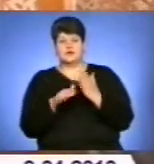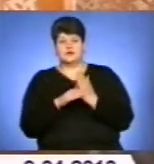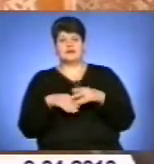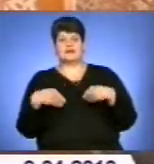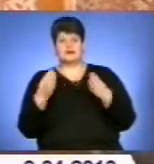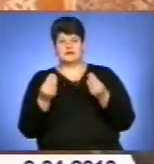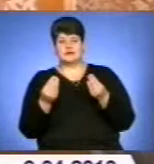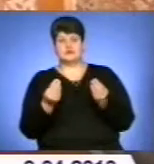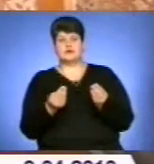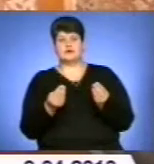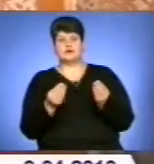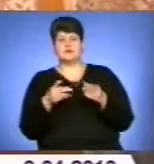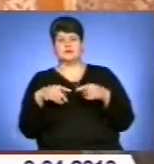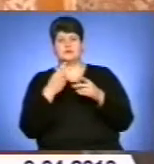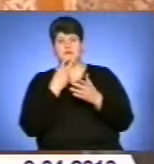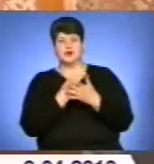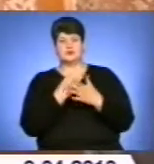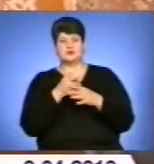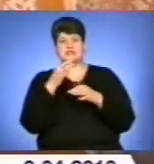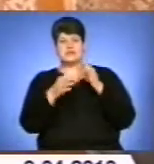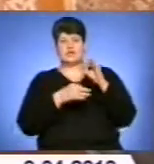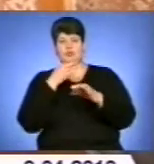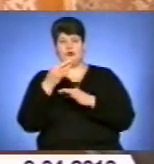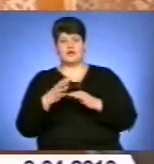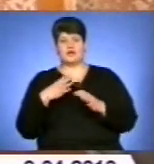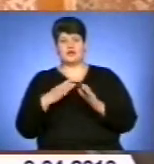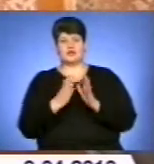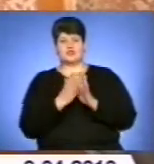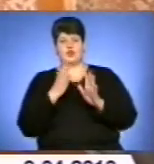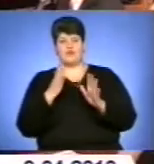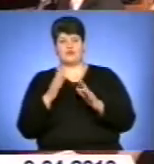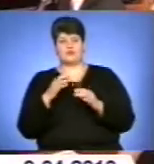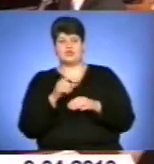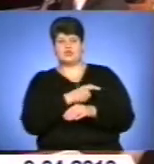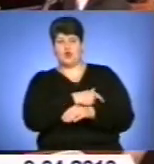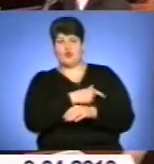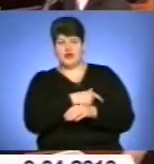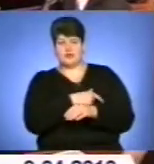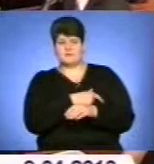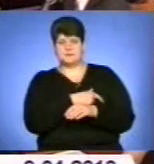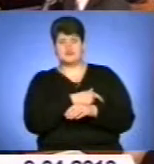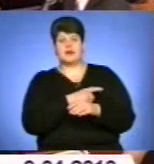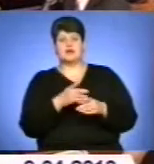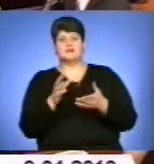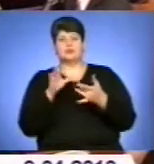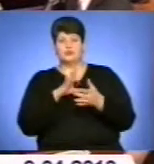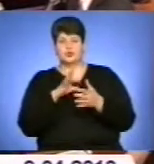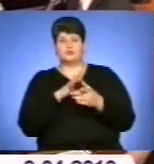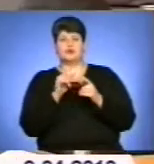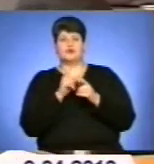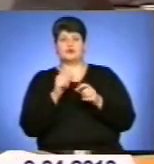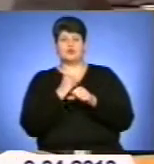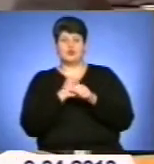роботи, в тому числі передбачності лодобове чергування працівників штабу. На нараді йшлося про роботу закладів освіти,